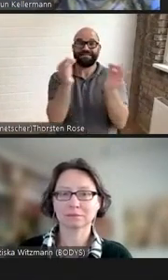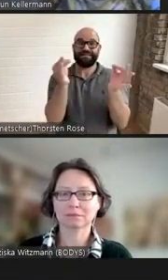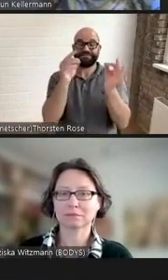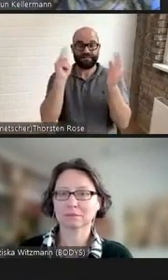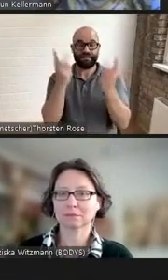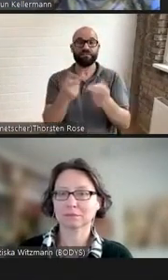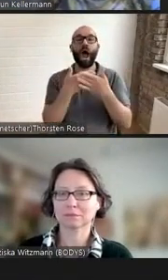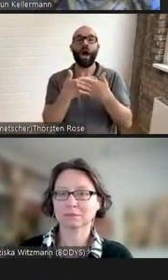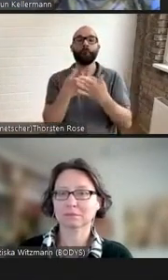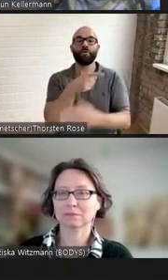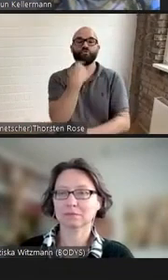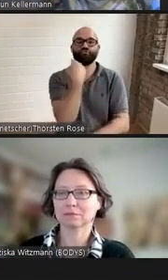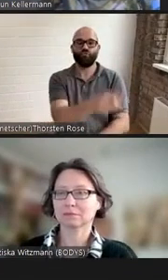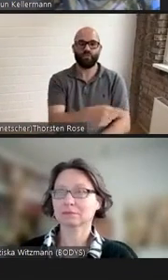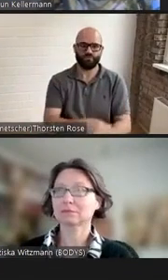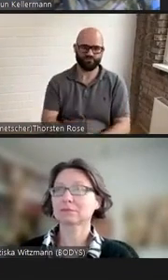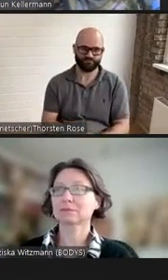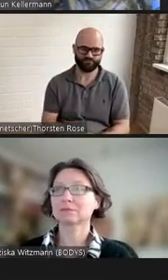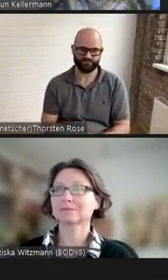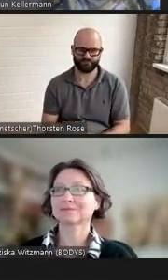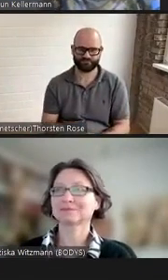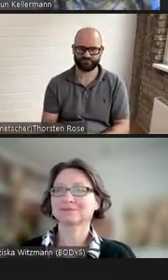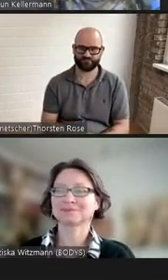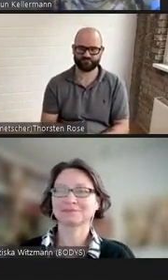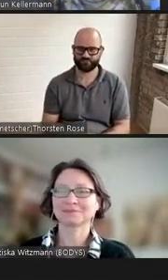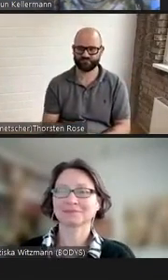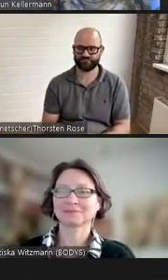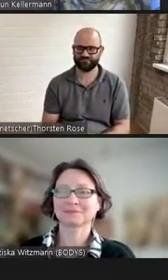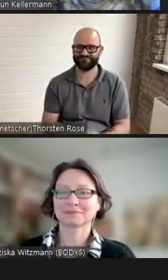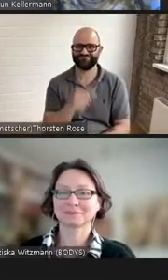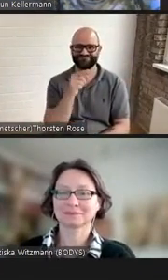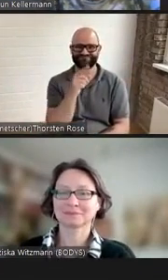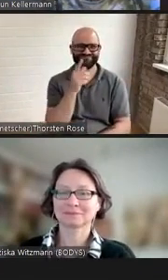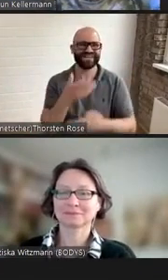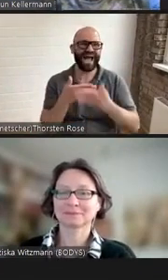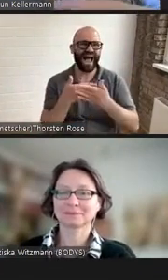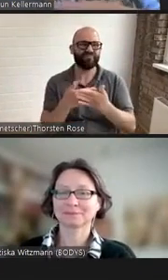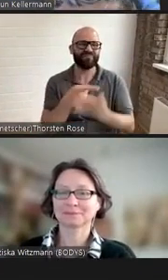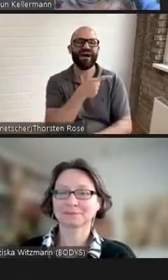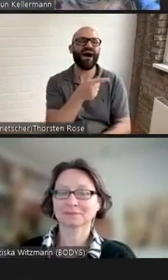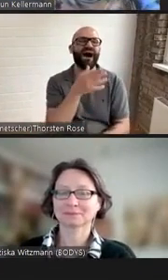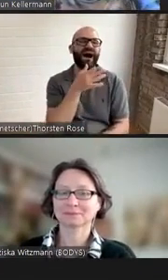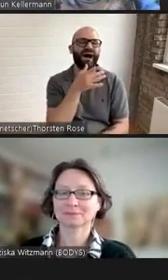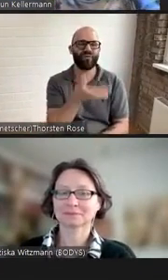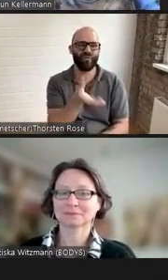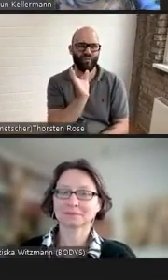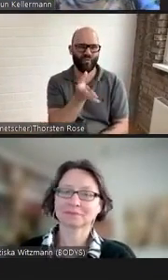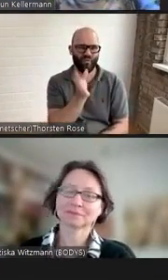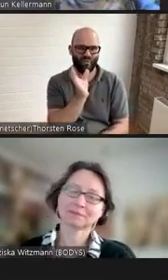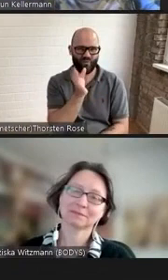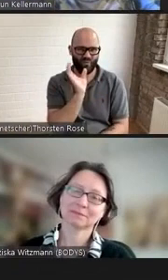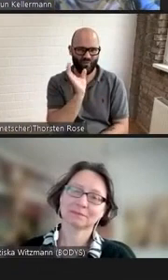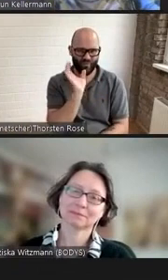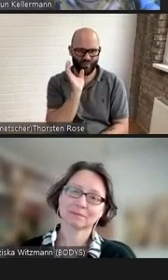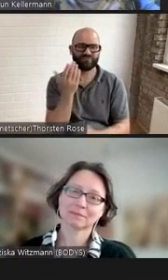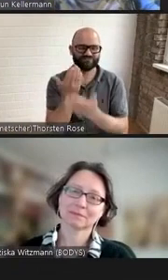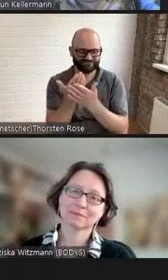Warum? Weil die Anne sehr viel Alkohol trinkt und deswegen auf den kleinen